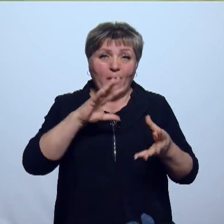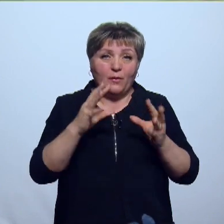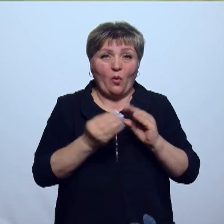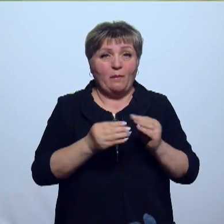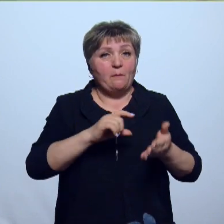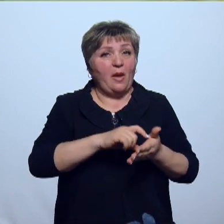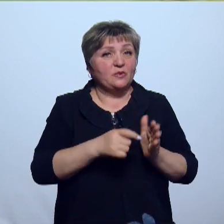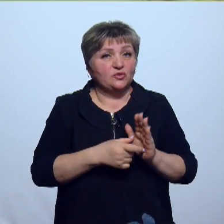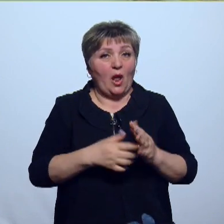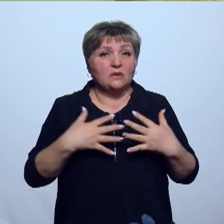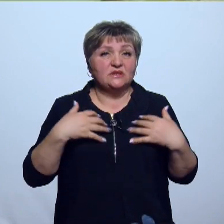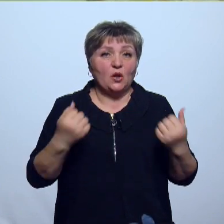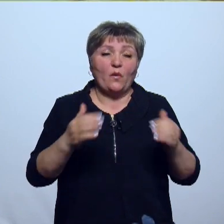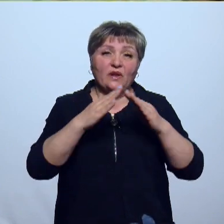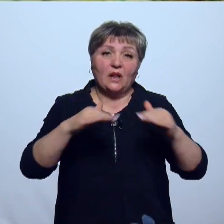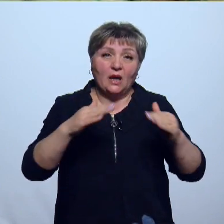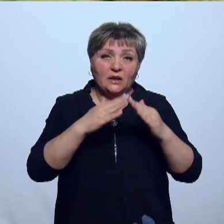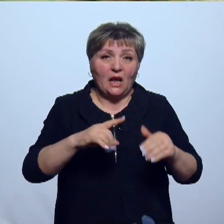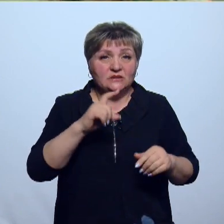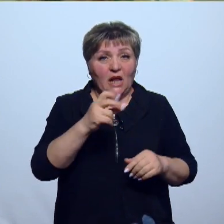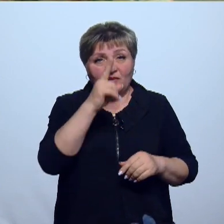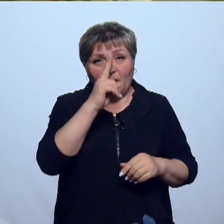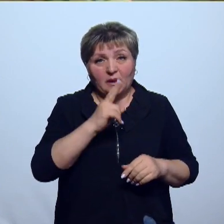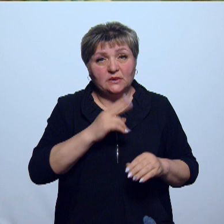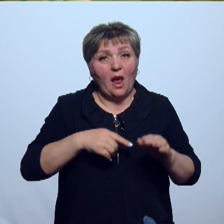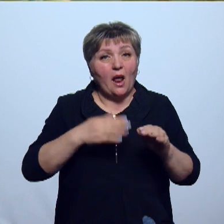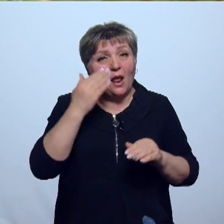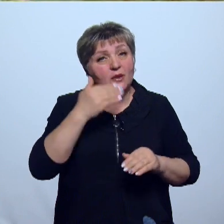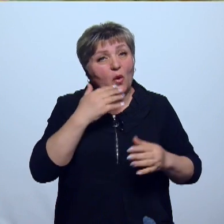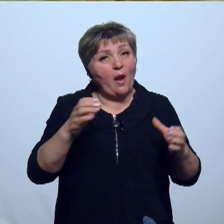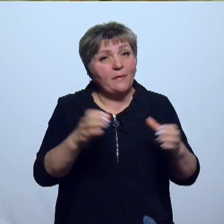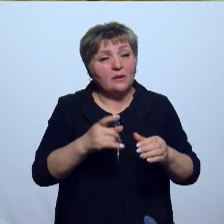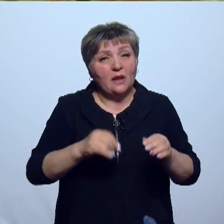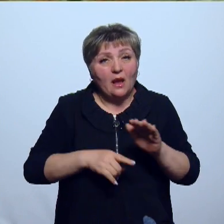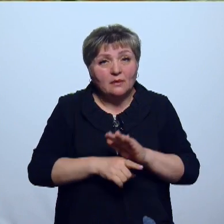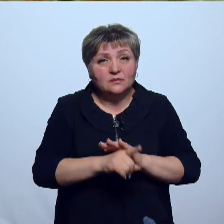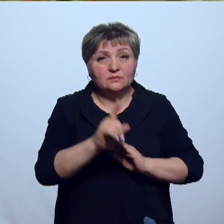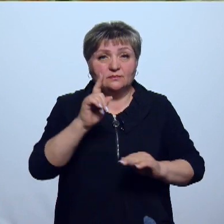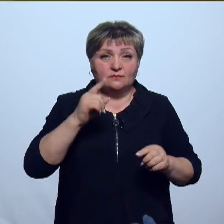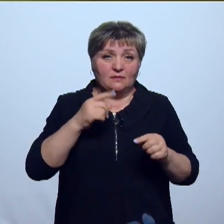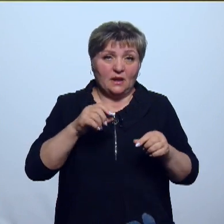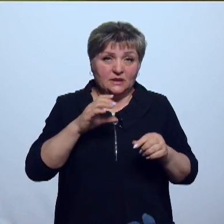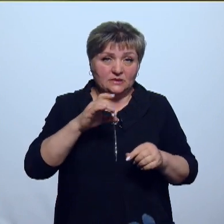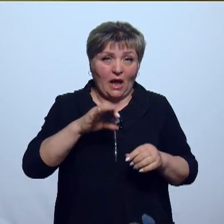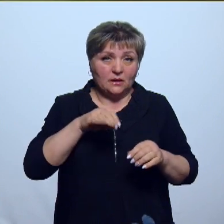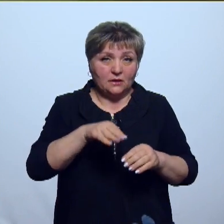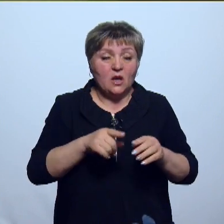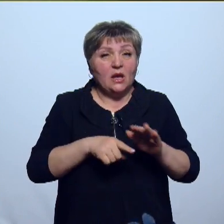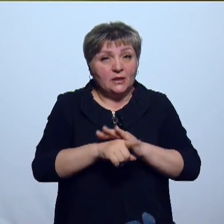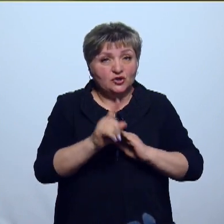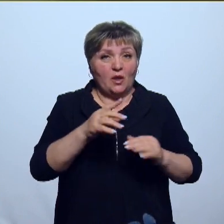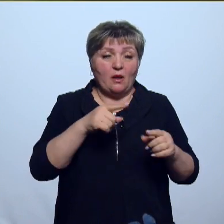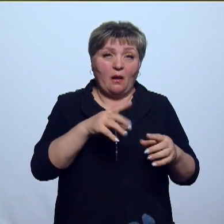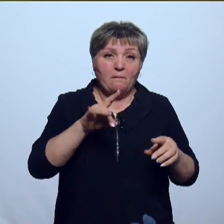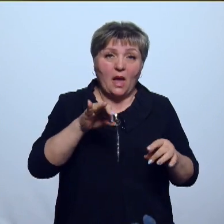помещения. Оздоровительные лагеря даже за пару месяцев до начала летней кампании на низком старте. Уже сейчас в кампусе ТАО принимают меры,